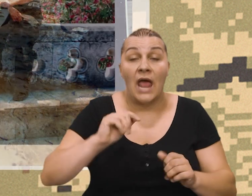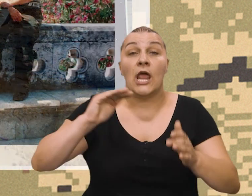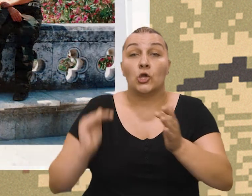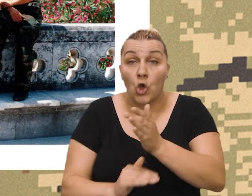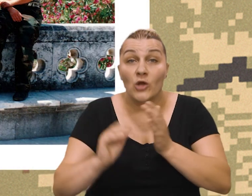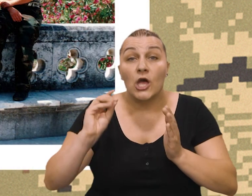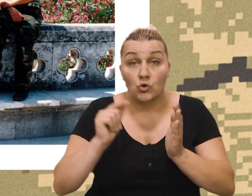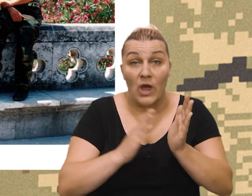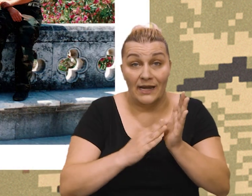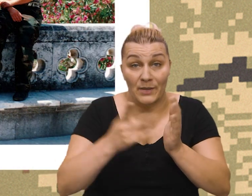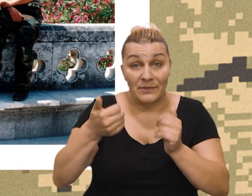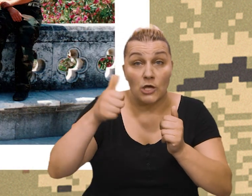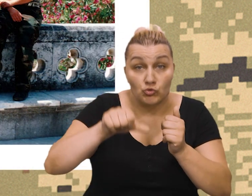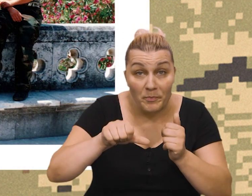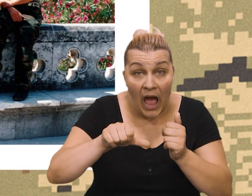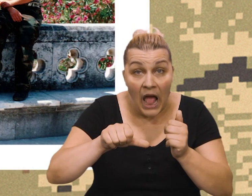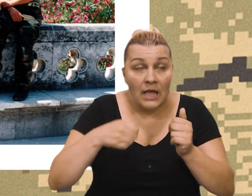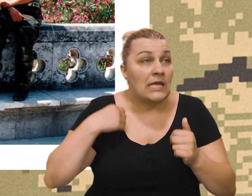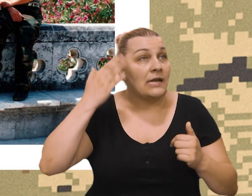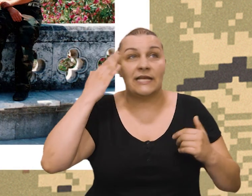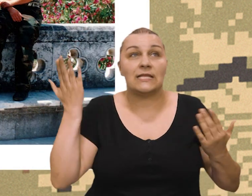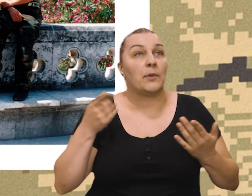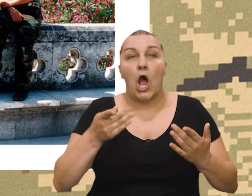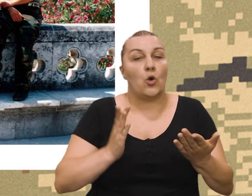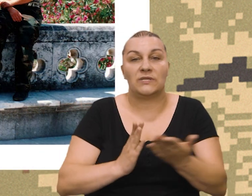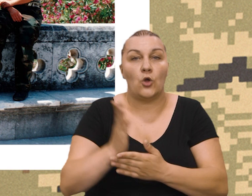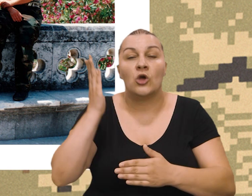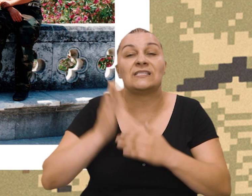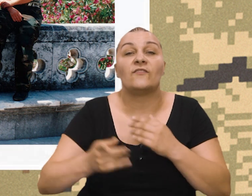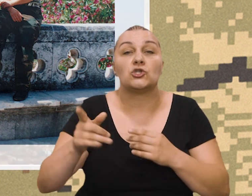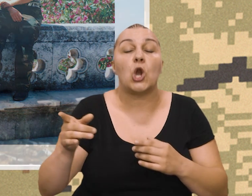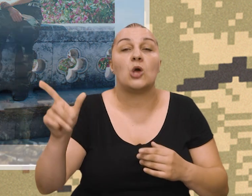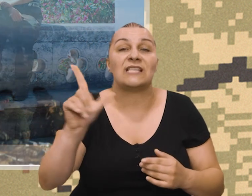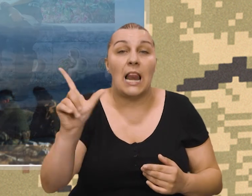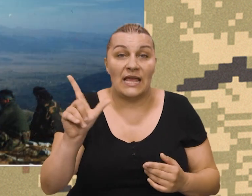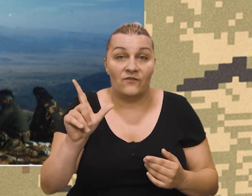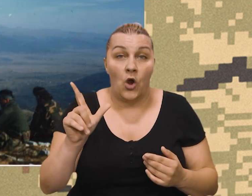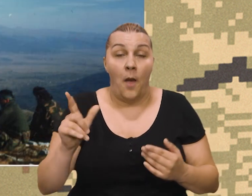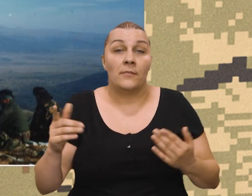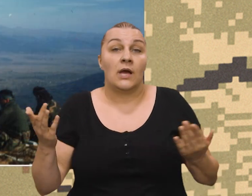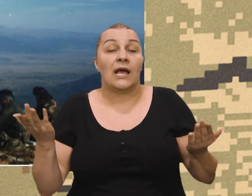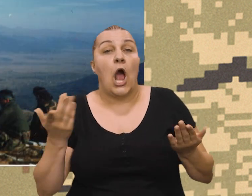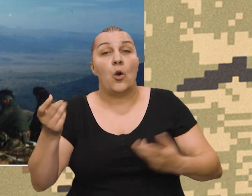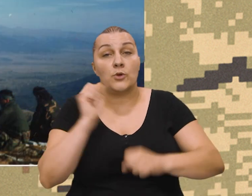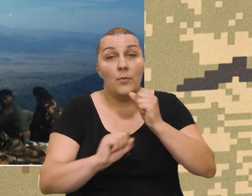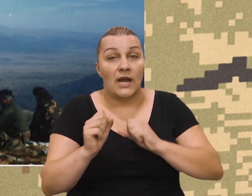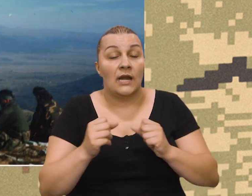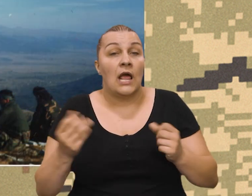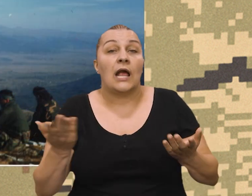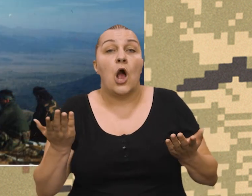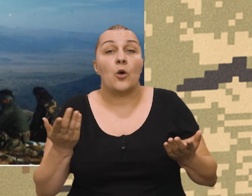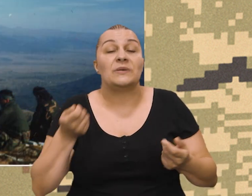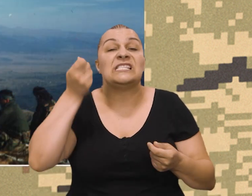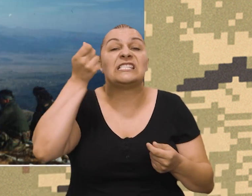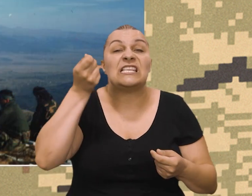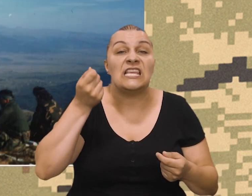da su donje rujane u tom trenutku pale ne znam kako šta bi se završilo sa obranom Livna šta bi se završilo i konkretno koji bi